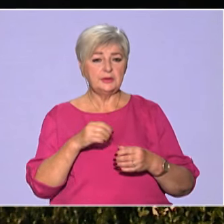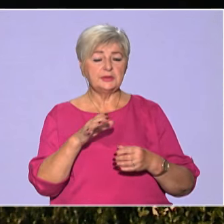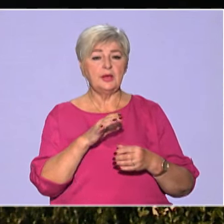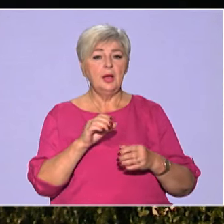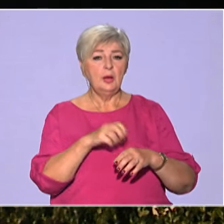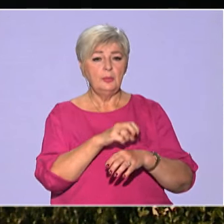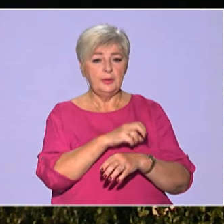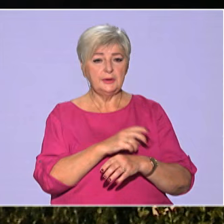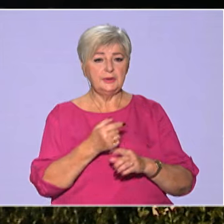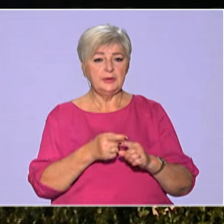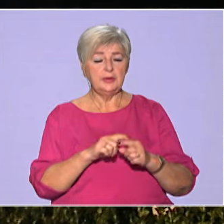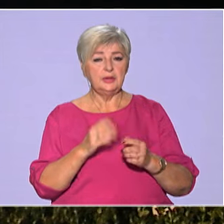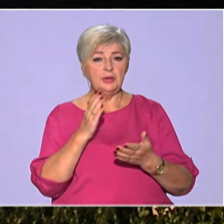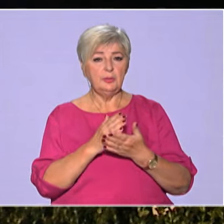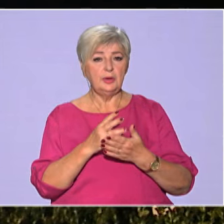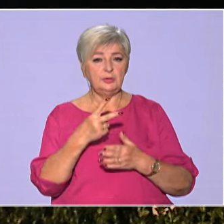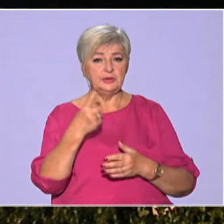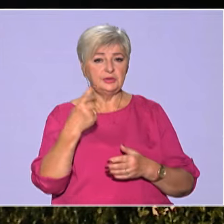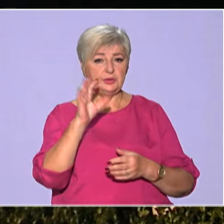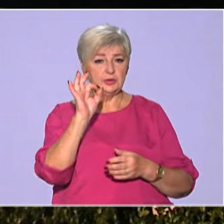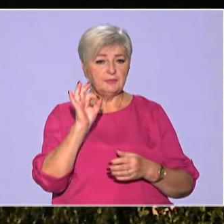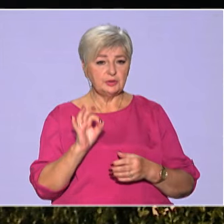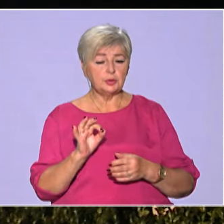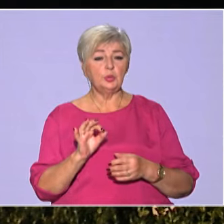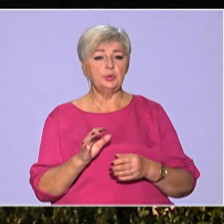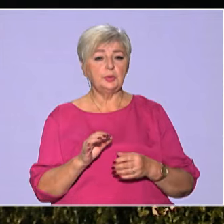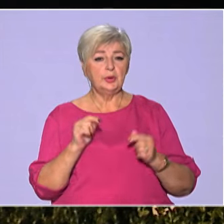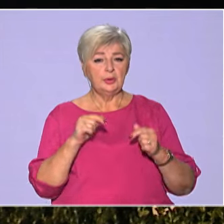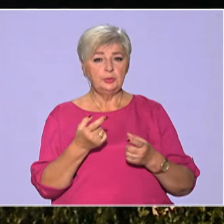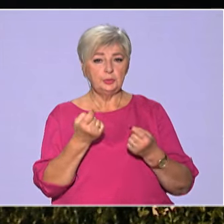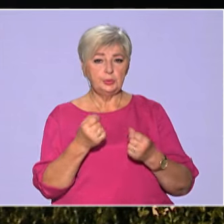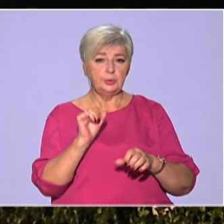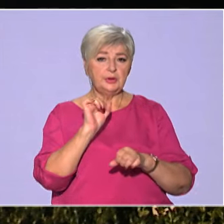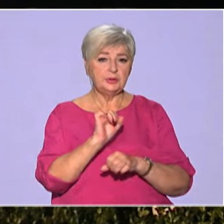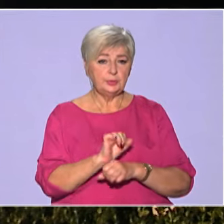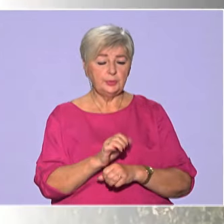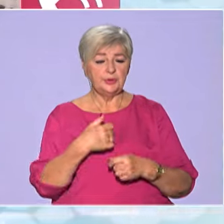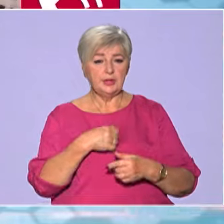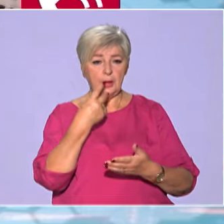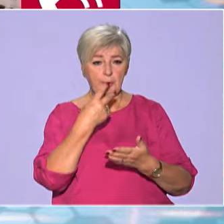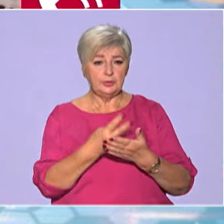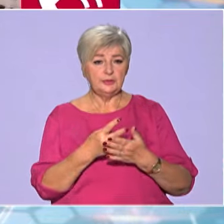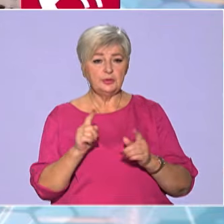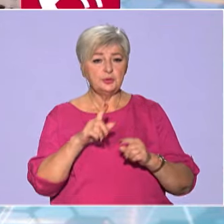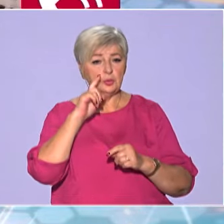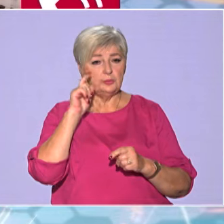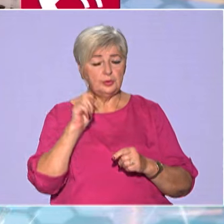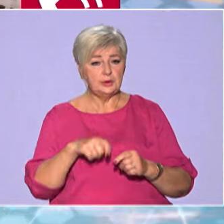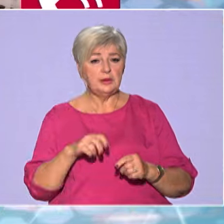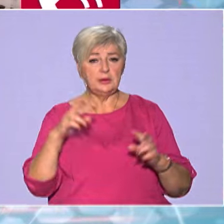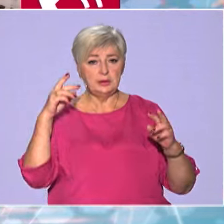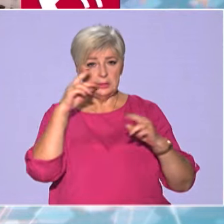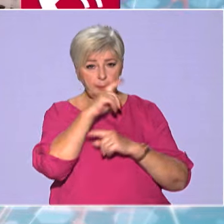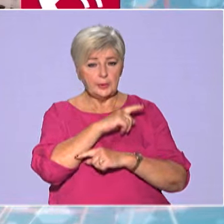Ліві», який разом має 21%. Тут трохи зупинюся. Я подивилася, що в Україні неправильно